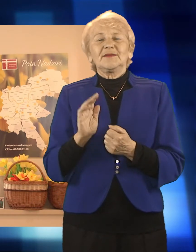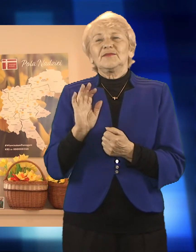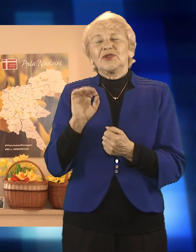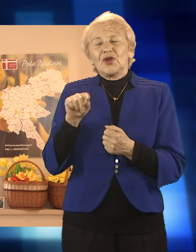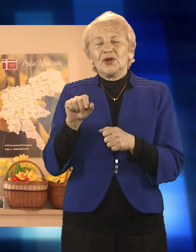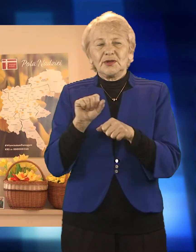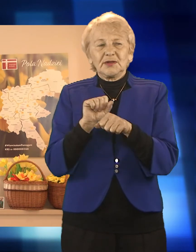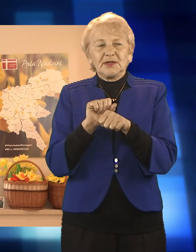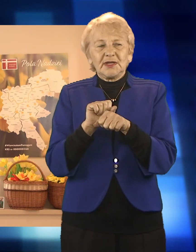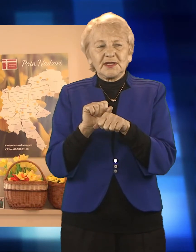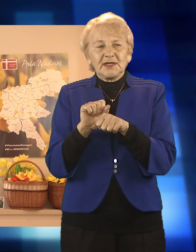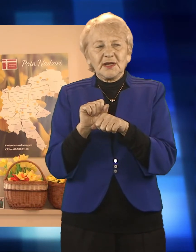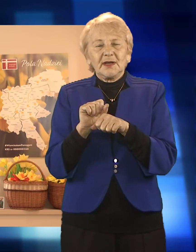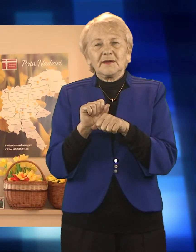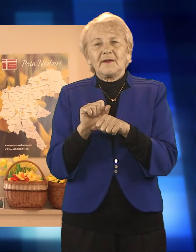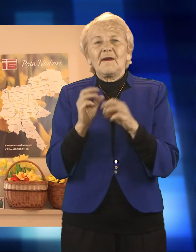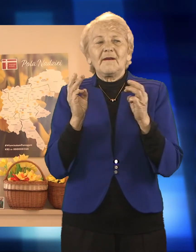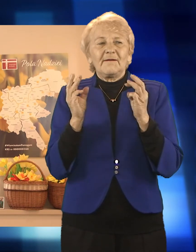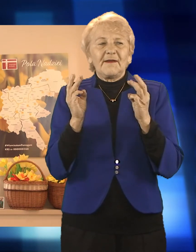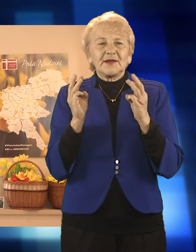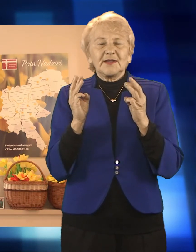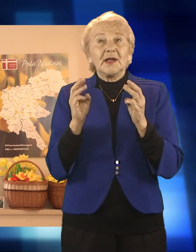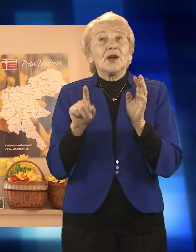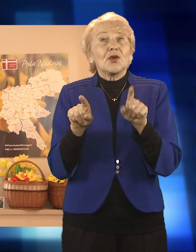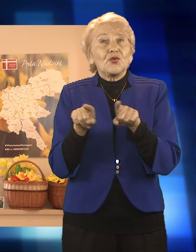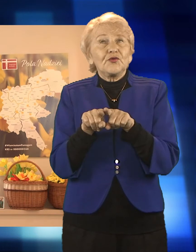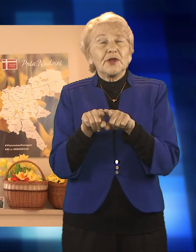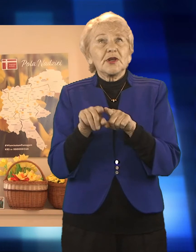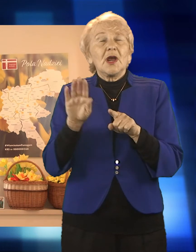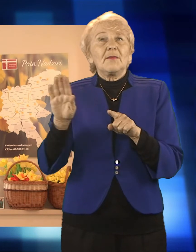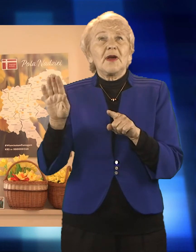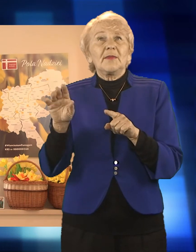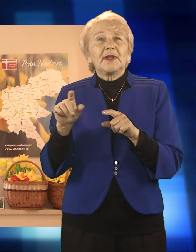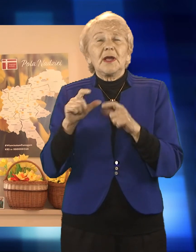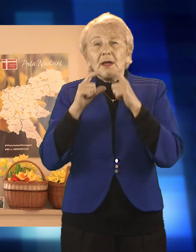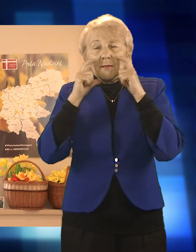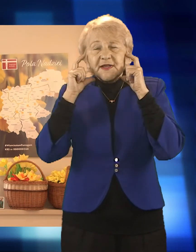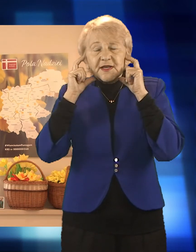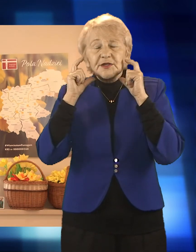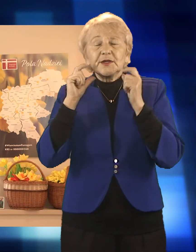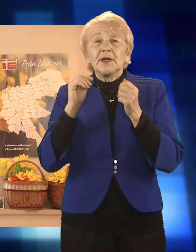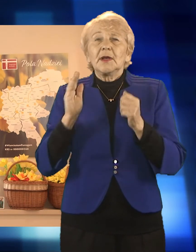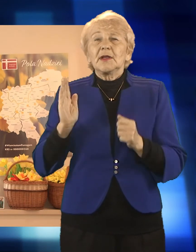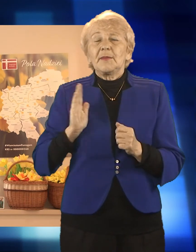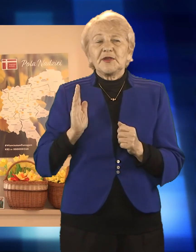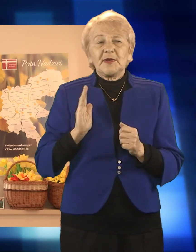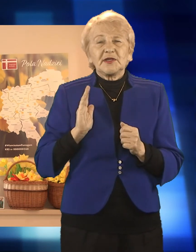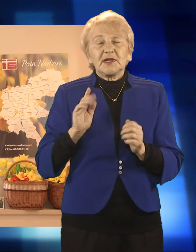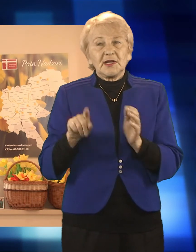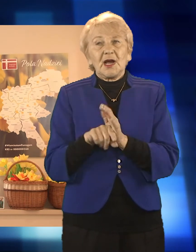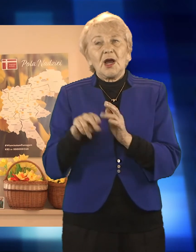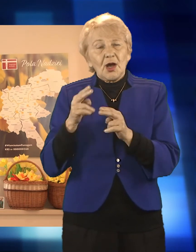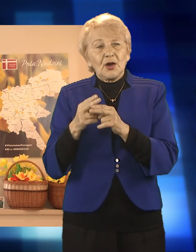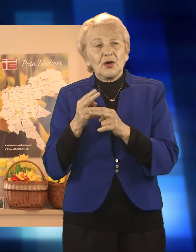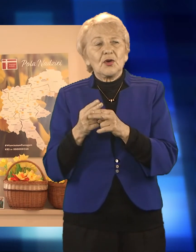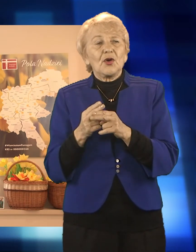umundurowaniu do pacjenta, żeby było bezpiecznie dla niego, bo jednak nasi pacjenci są w tej grupie